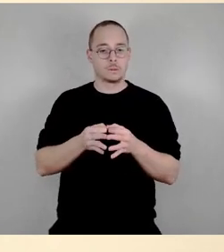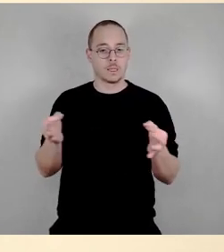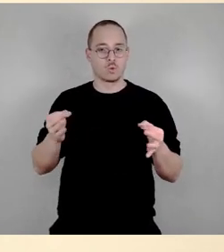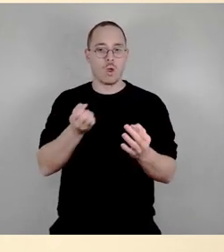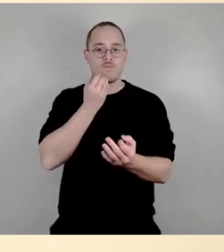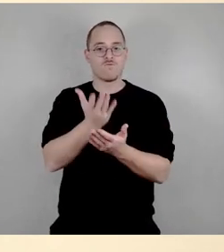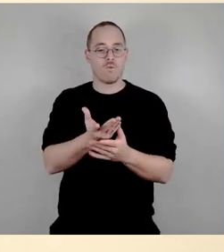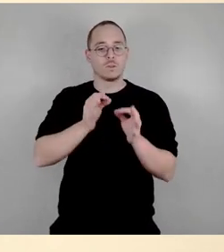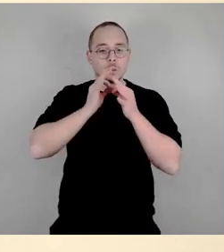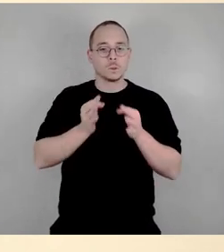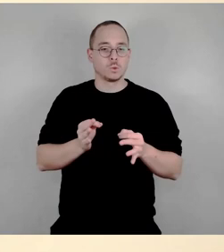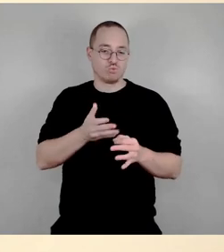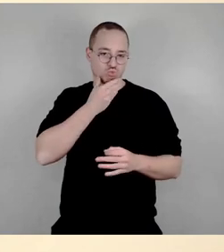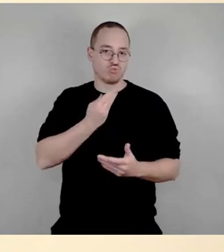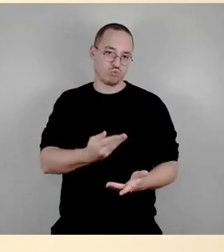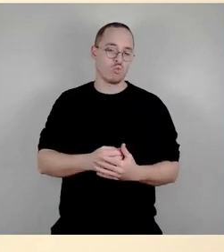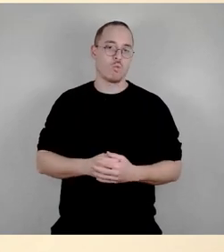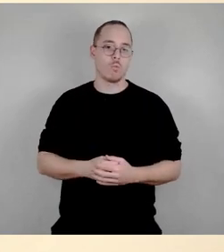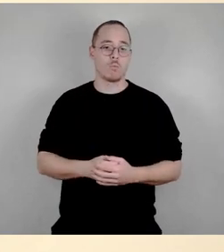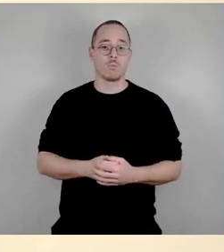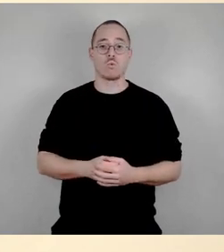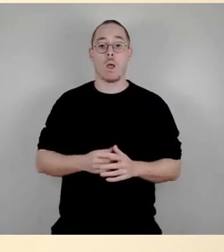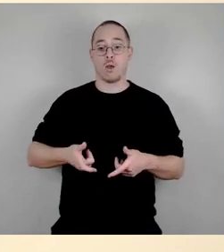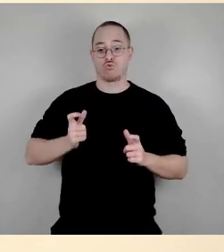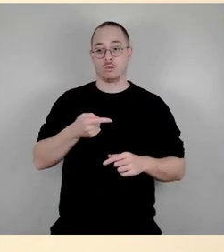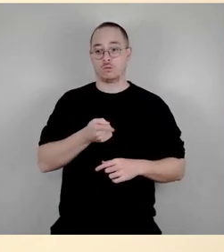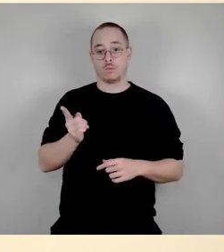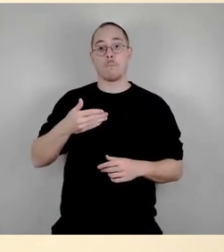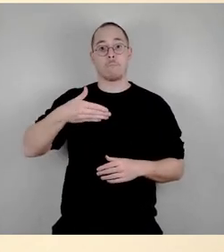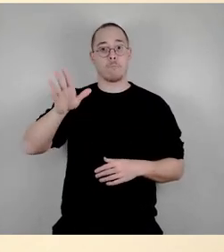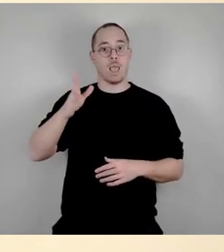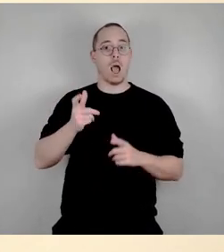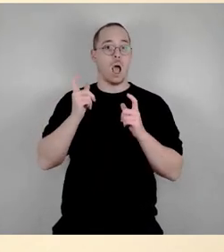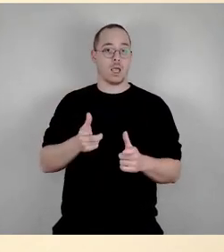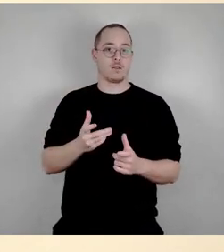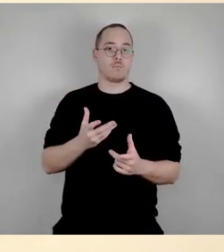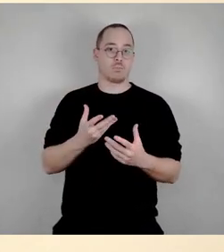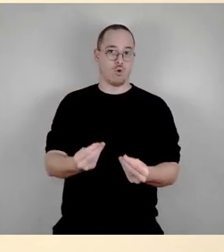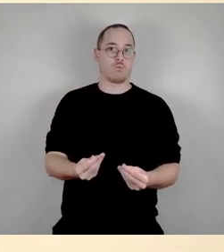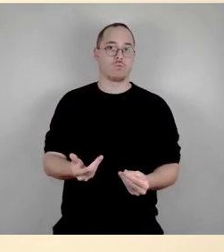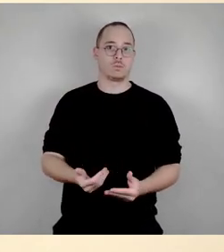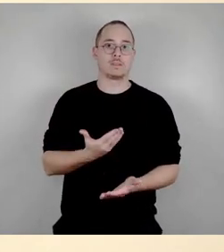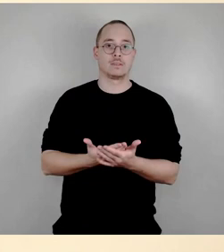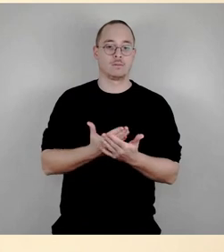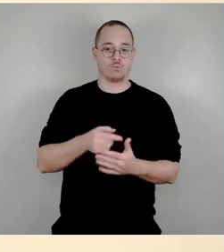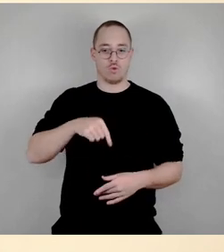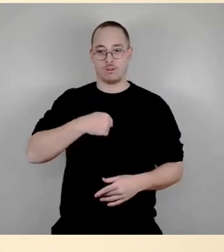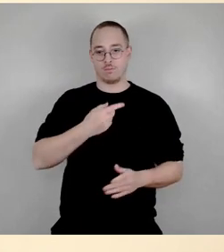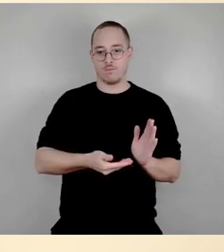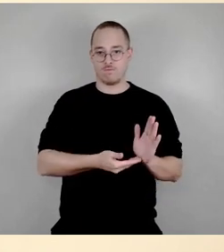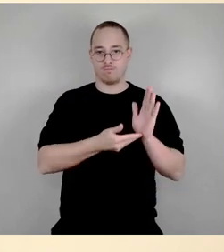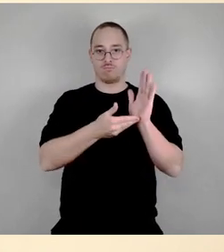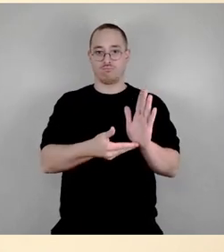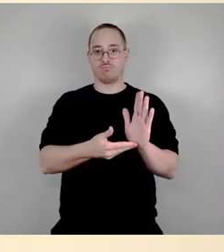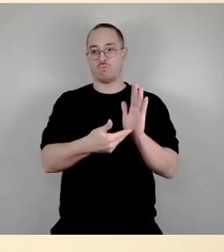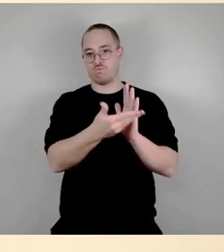der im federführenden Ausschuss auch eine Mehrheit bekommen hat. Und ich hoffe auch heute hier, ich möchte mich da bei allen, die interfraktionell an